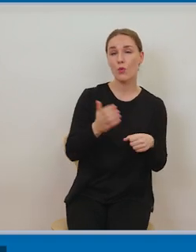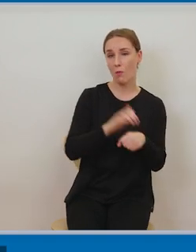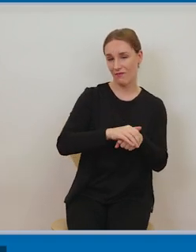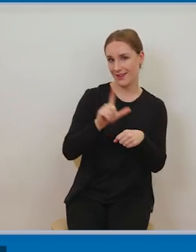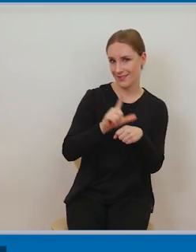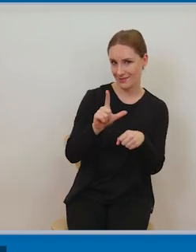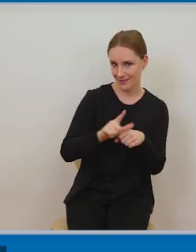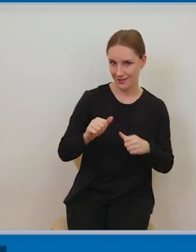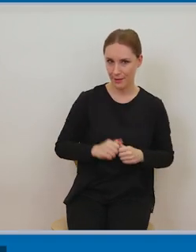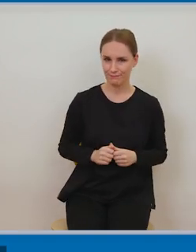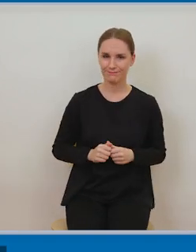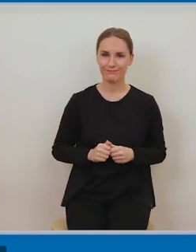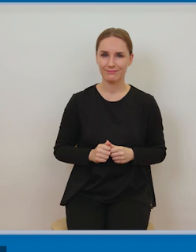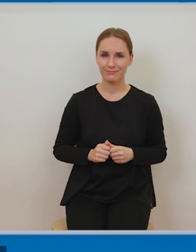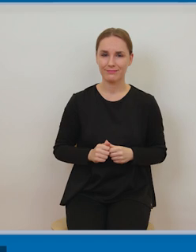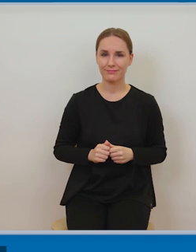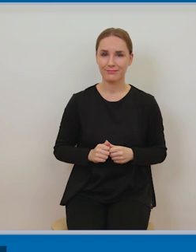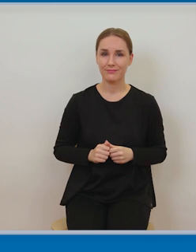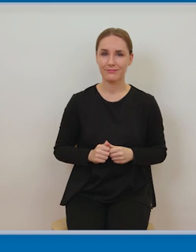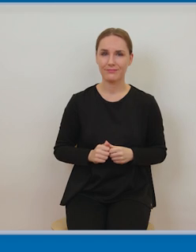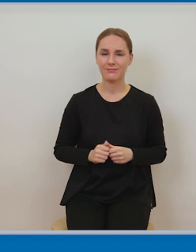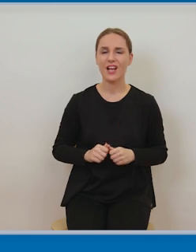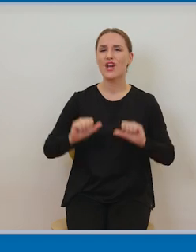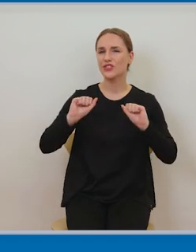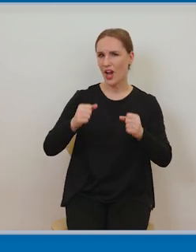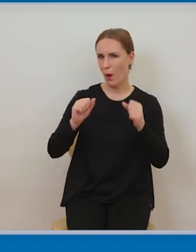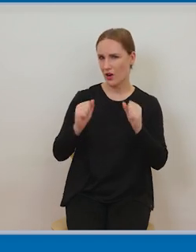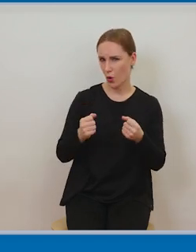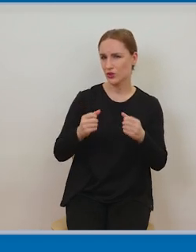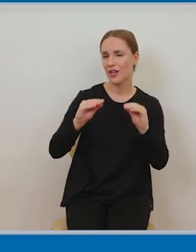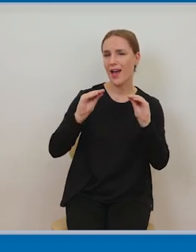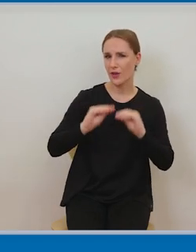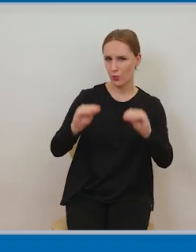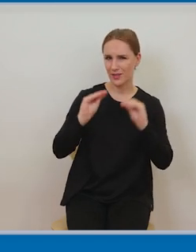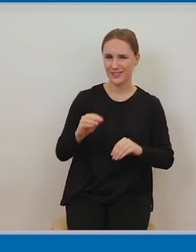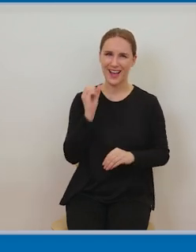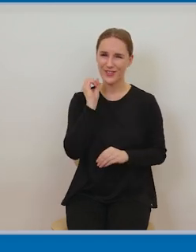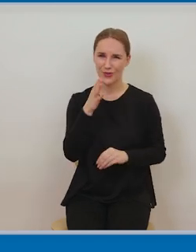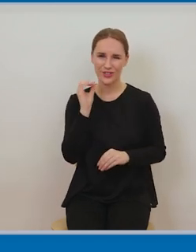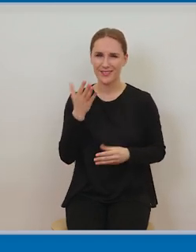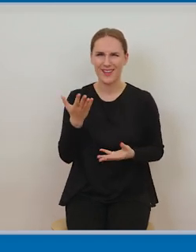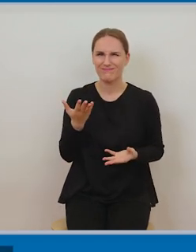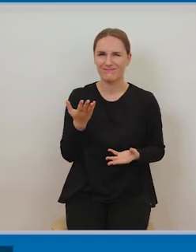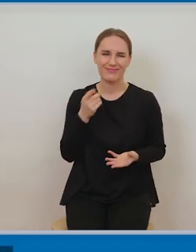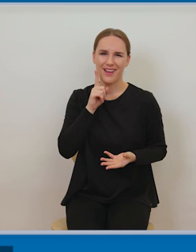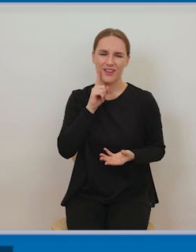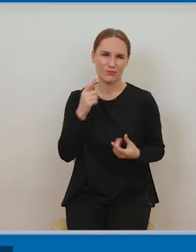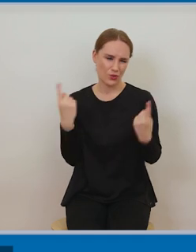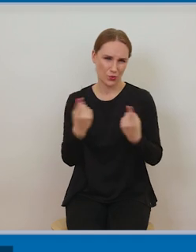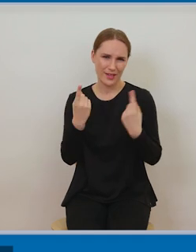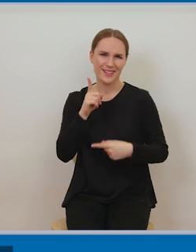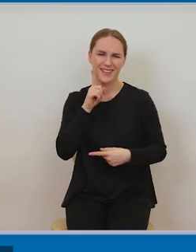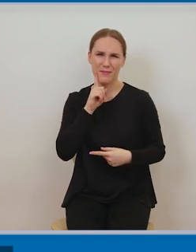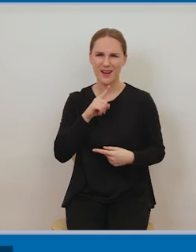z wykorzystywaniem utworów w sferze działalności edukacyjnej, w rzeczywistości bardzo rzadko dochodzi do takiego indywidualnego negocjowania